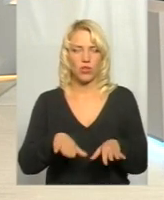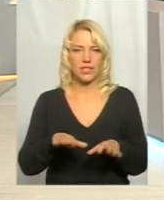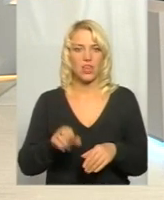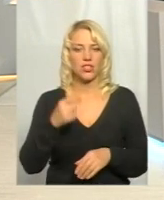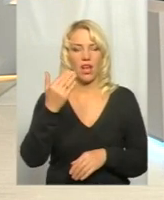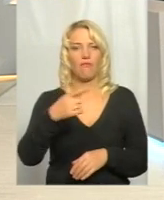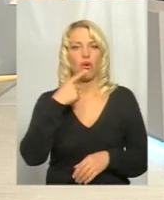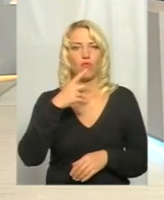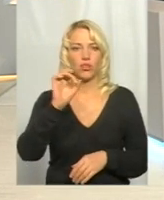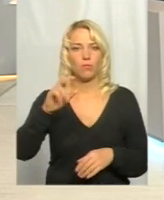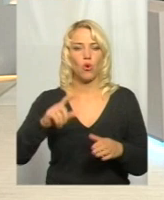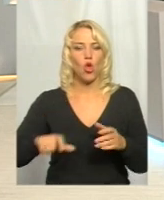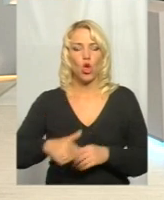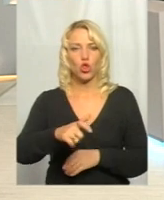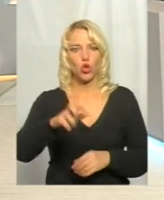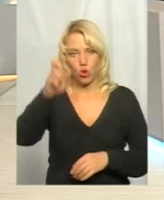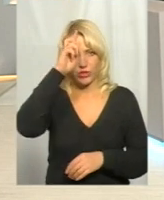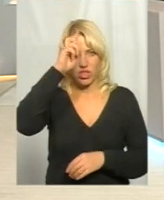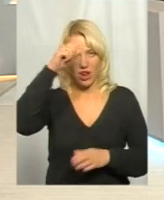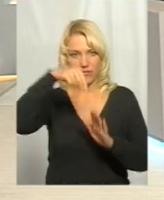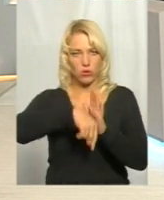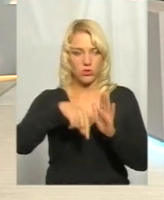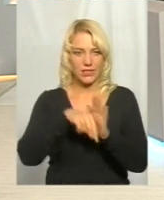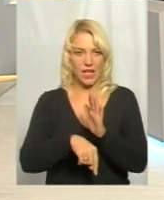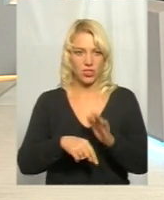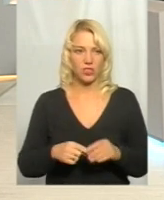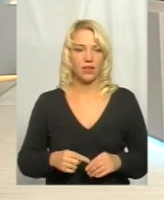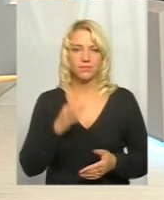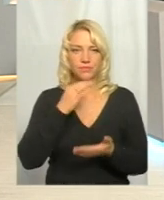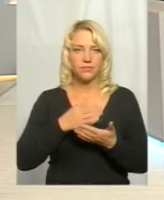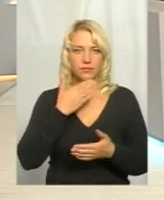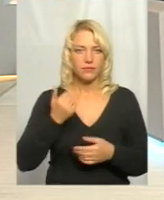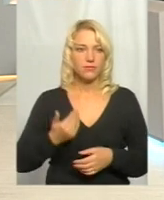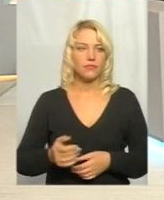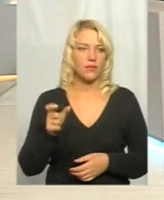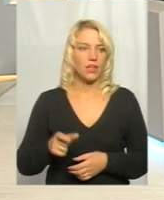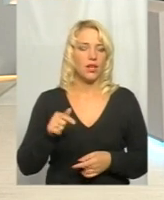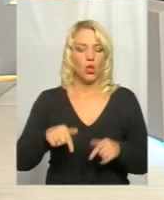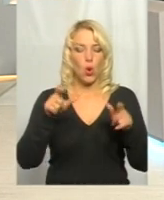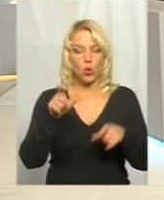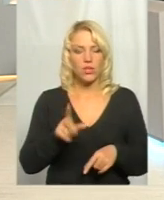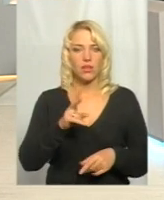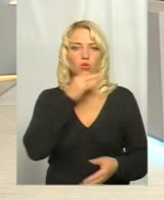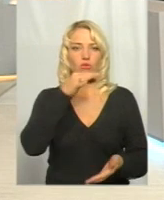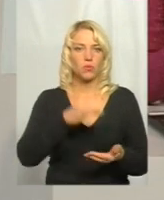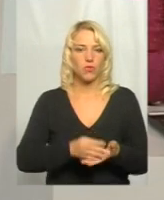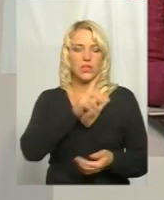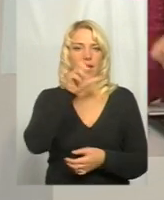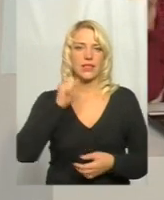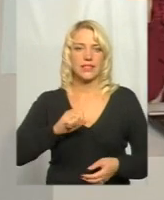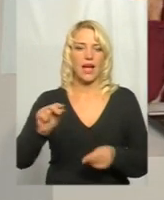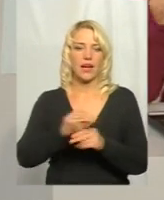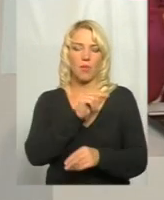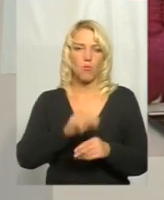значення, так. Тому я вам дякую за дзвінок, але у нас сьогодні чоловік, який керує саме процесом ремонту місцевих